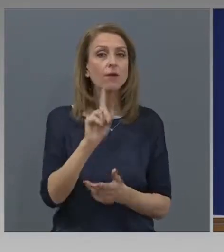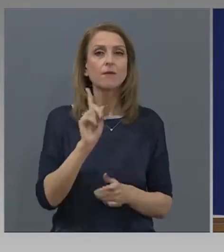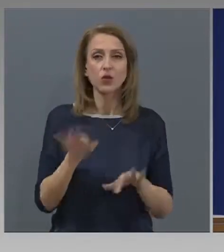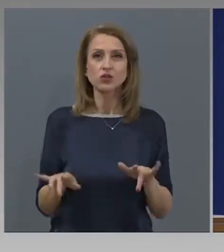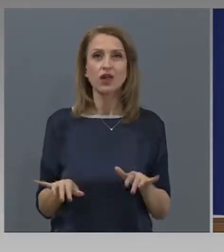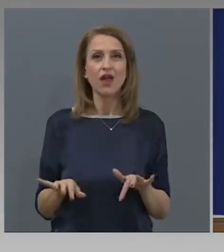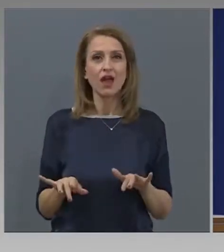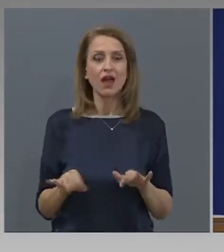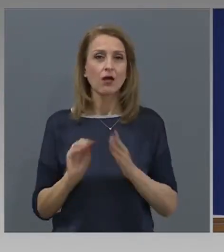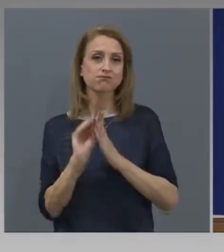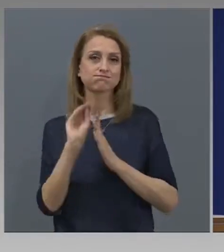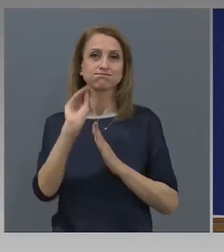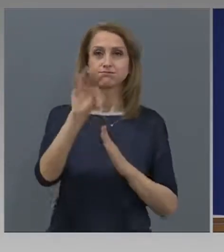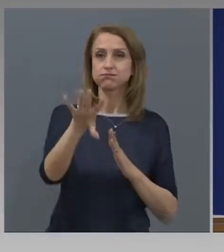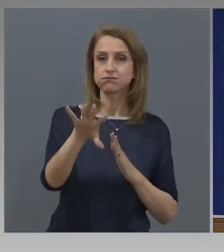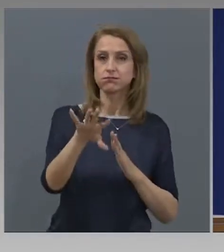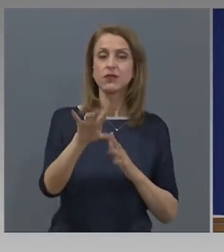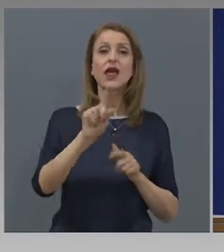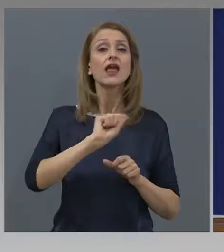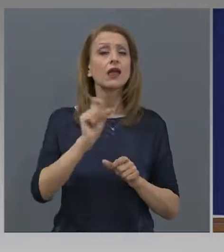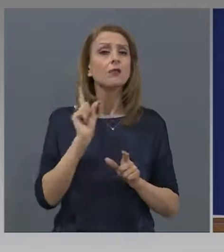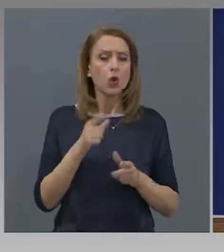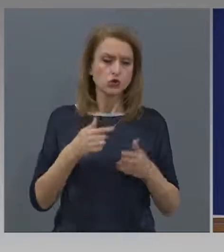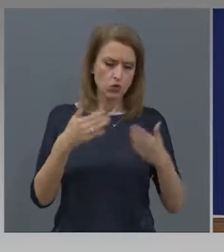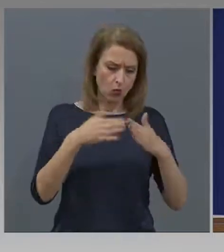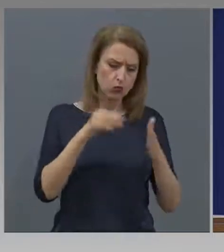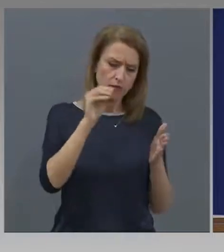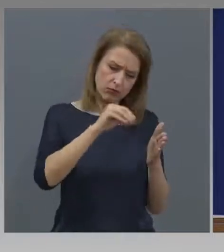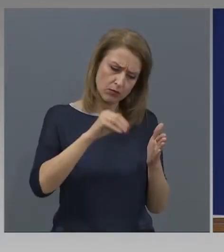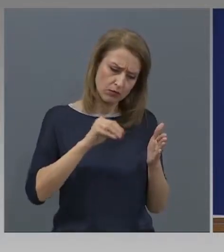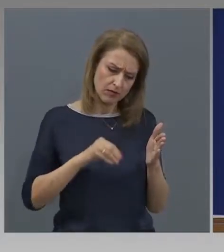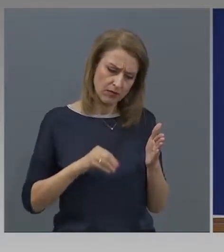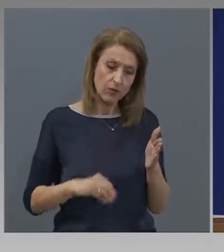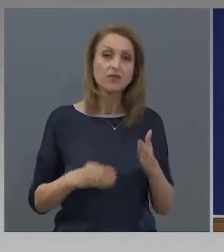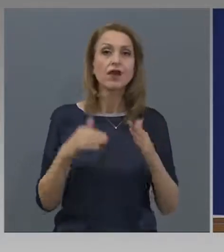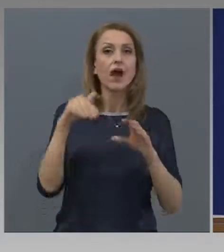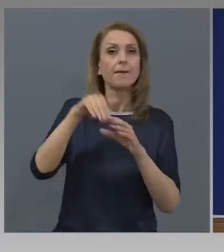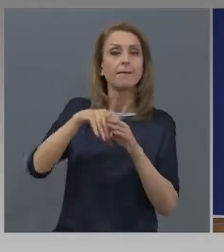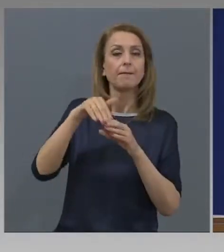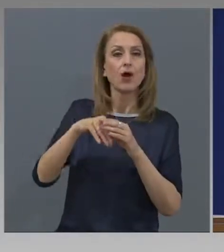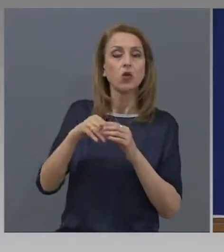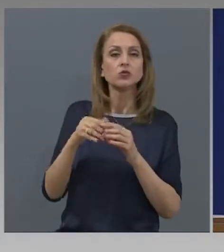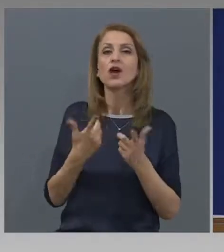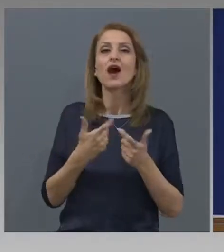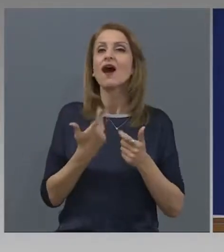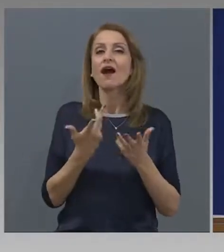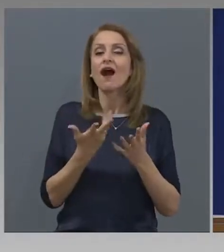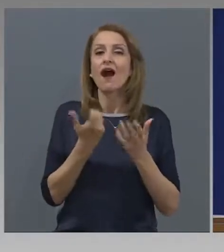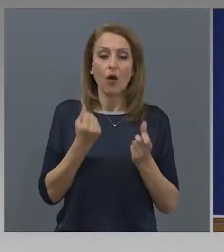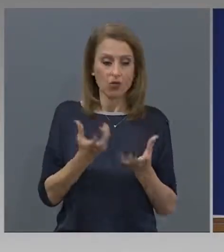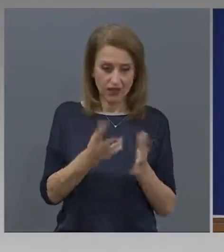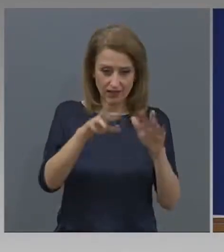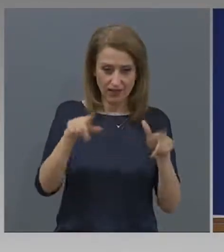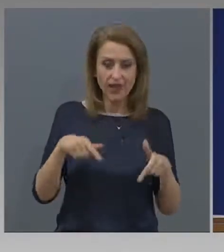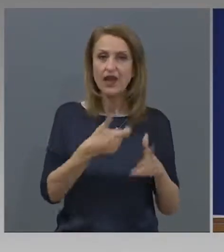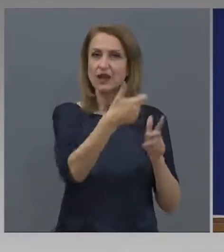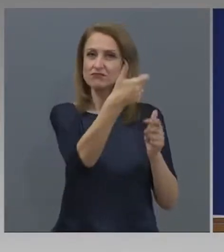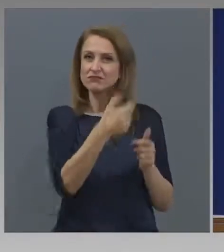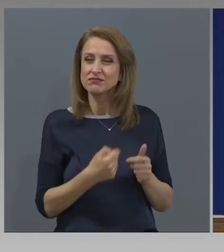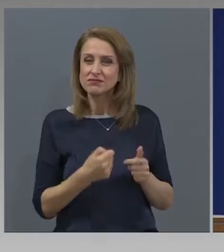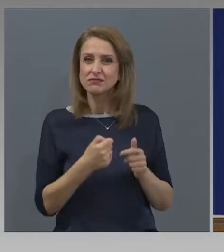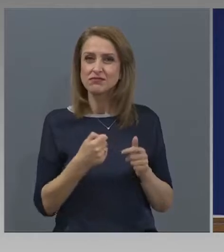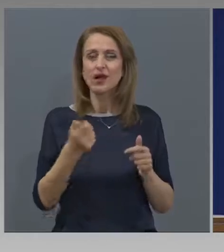могат да бъдат подавани и по пощата, като всички документи могат да бъдат свалени от интернет страницата на Агенцията по